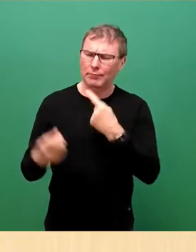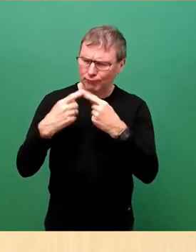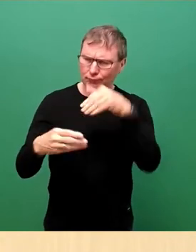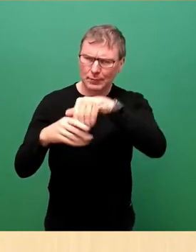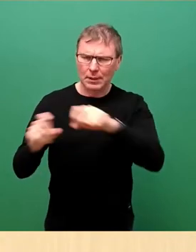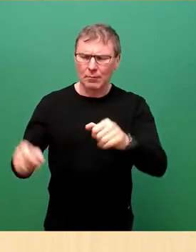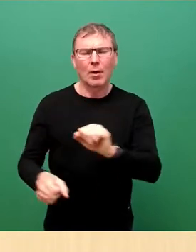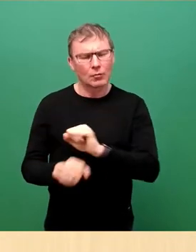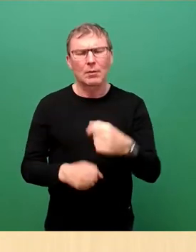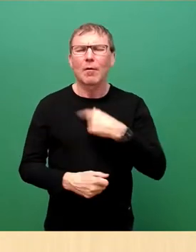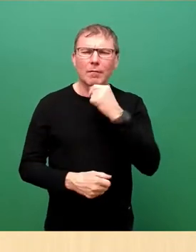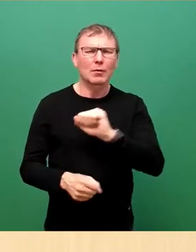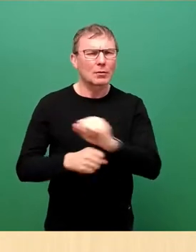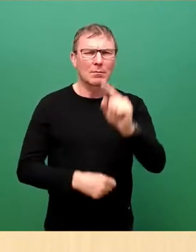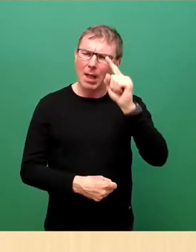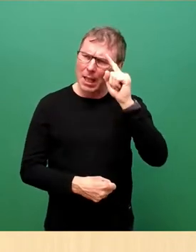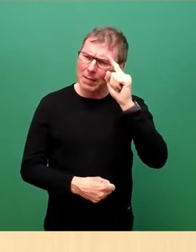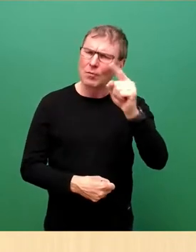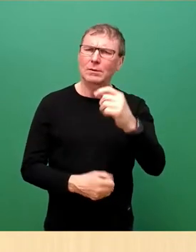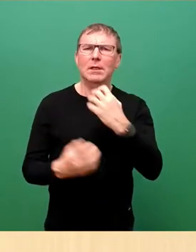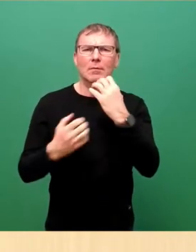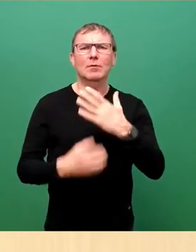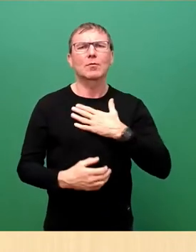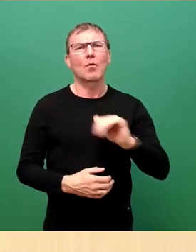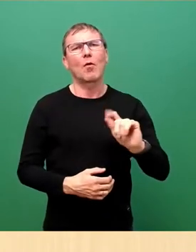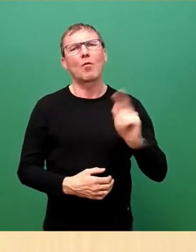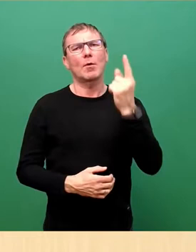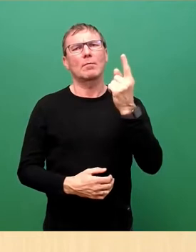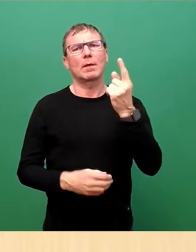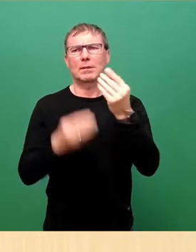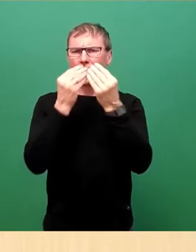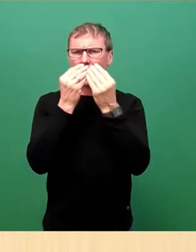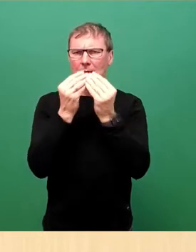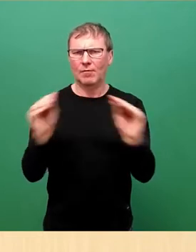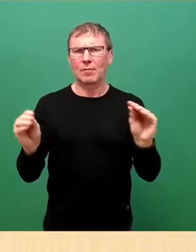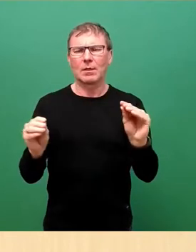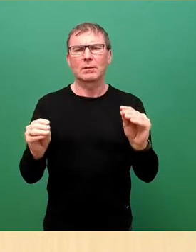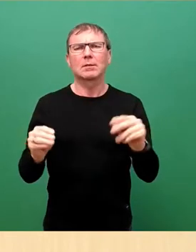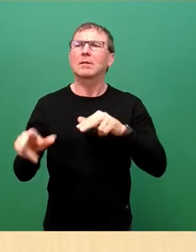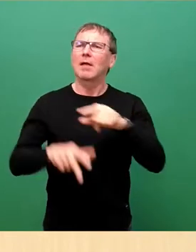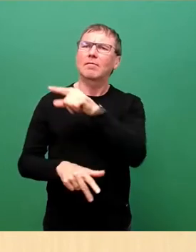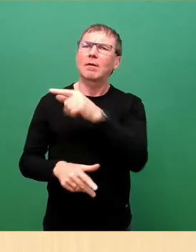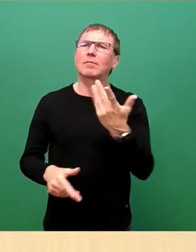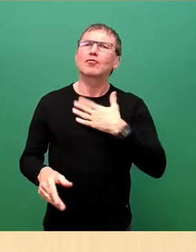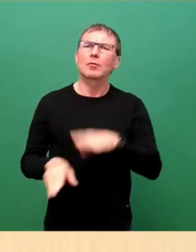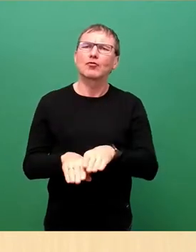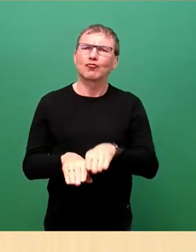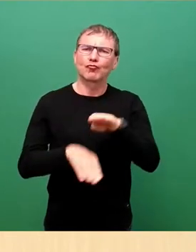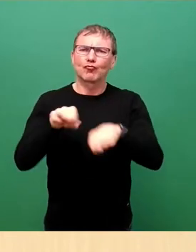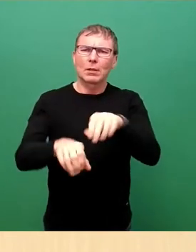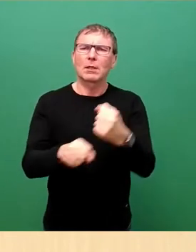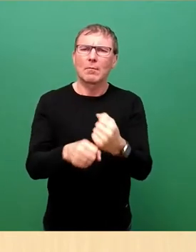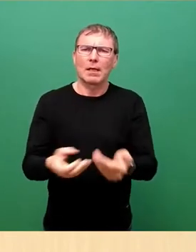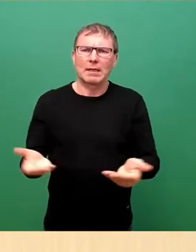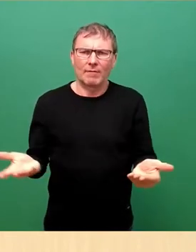bewusst im Bericht des Oberbürgermeisters darüber informieren, welche Schritte in der Verwaltung veranlasst wurden. Gestatten Sie